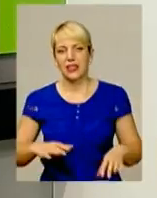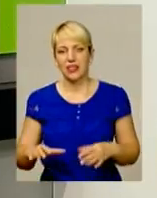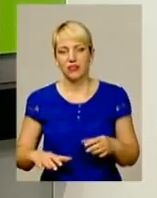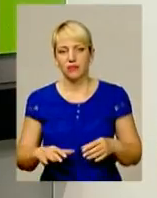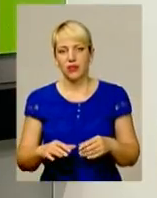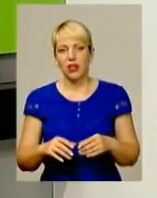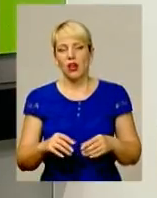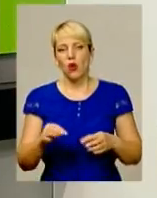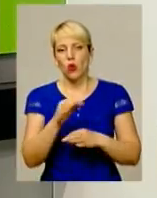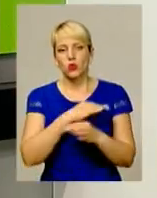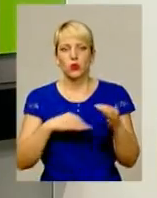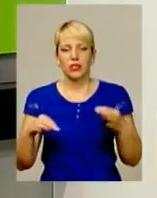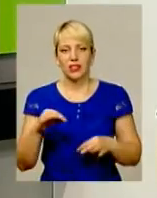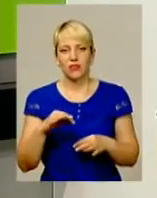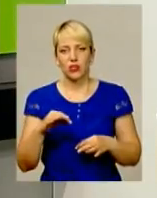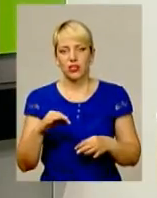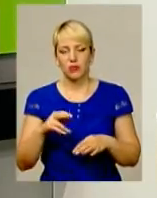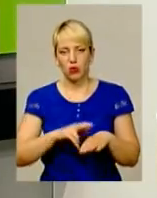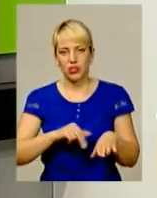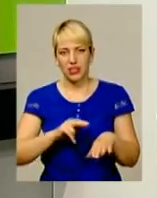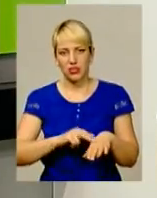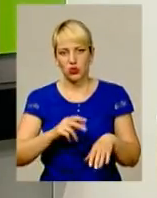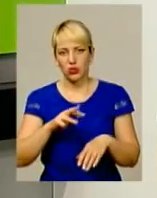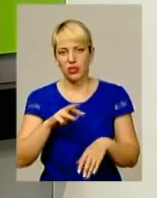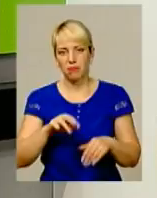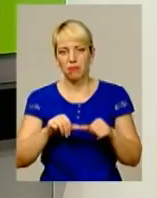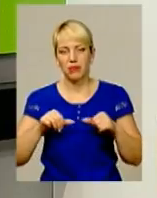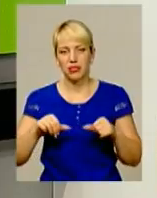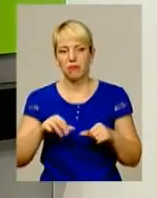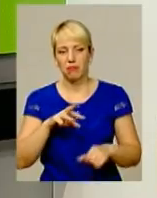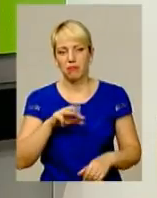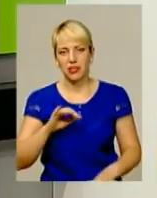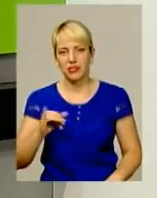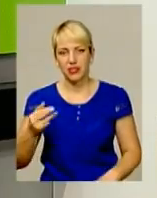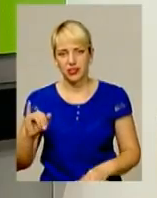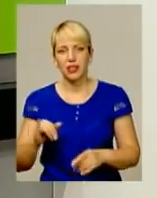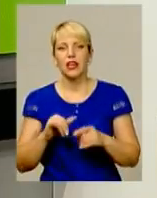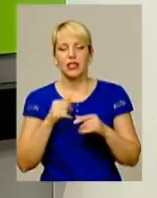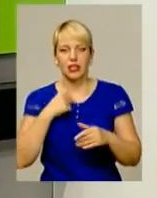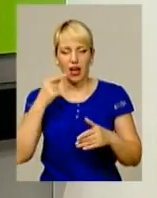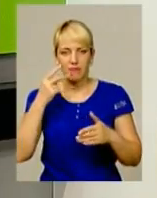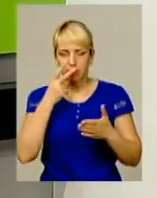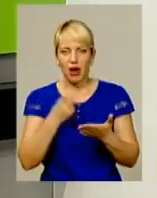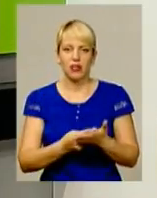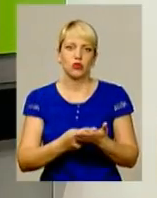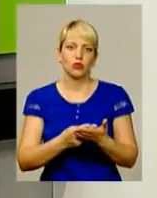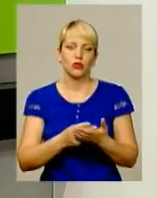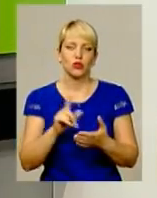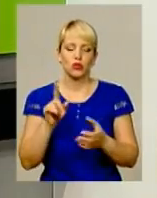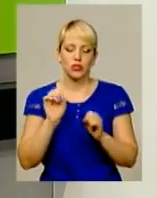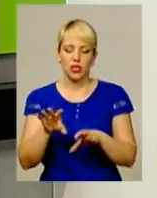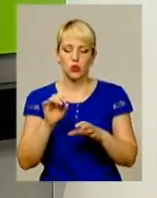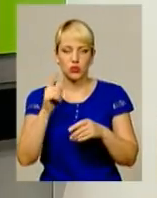консультативної поліцейської місії. І таким чином, я бачу, і здають заліки.